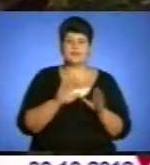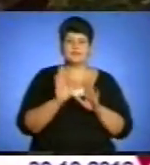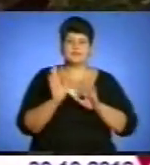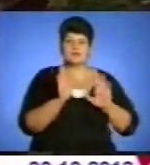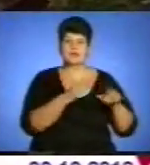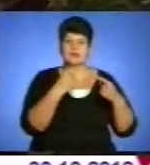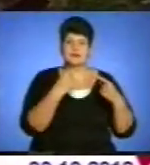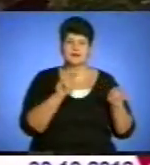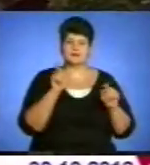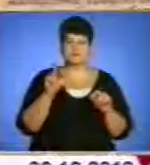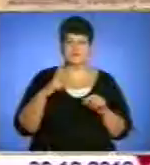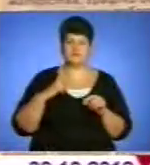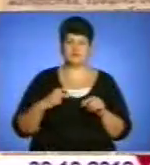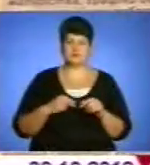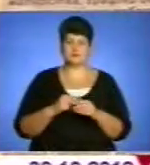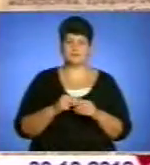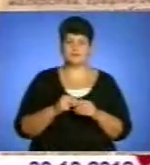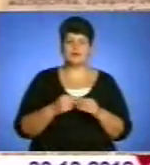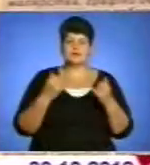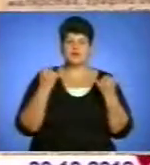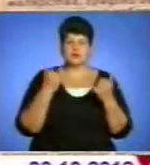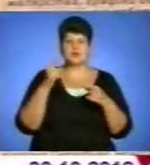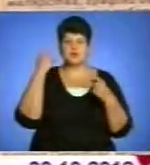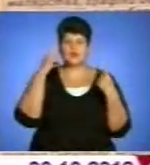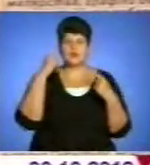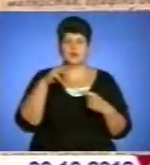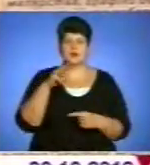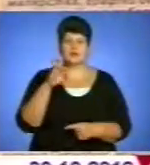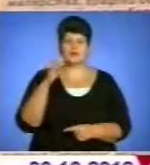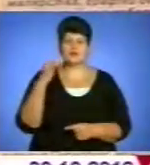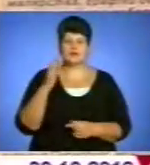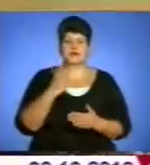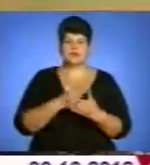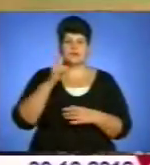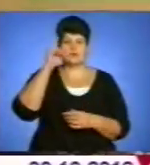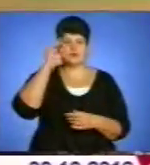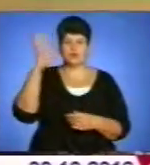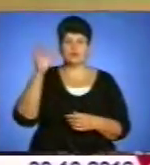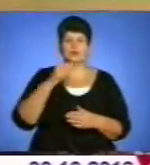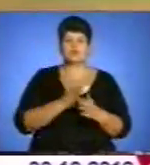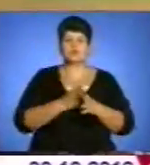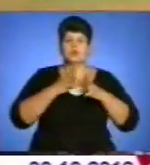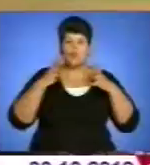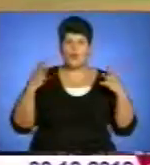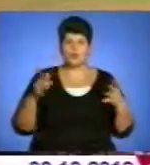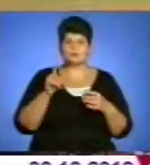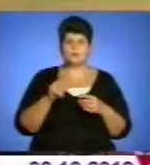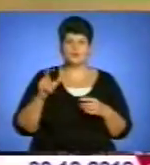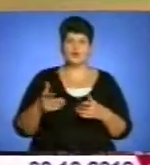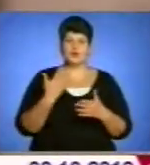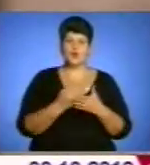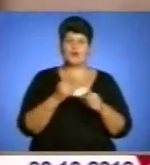французьких. Сьогодні творчість Михайла Бойчука стає все більше відомою широкому загалу, а його ім'я